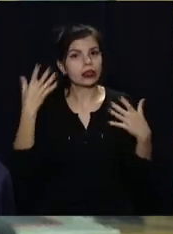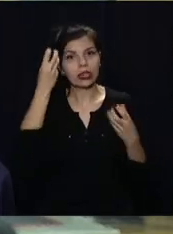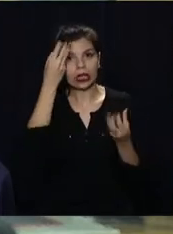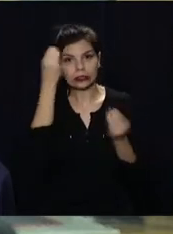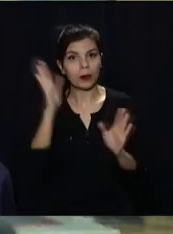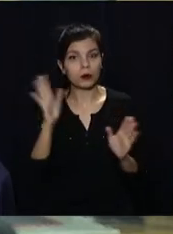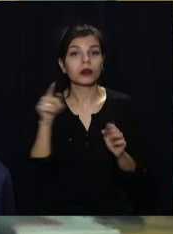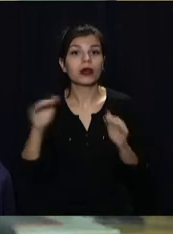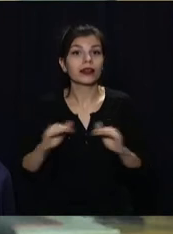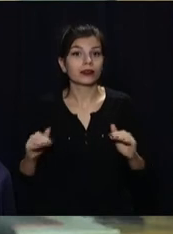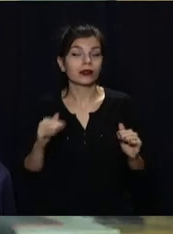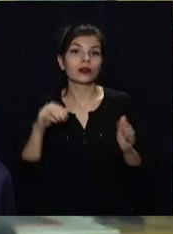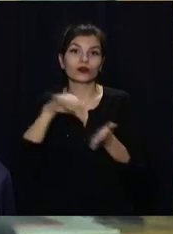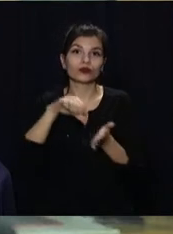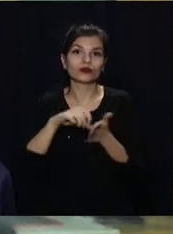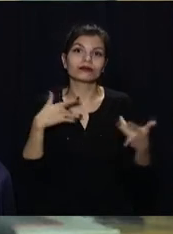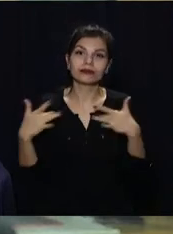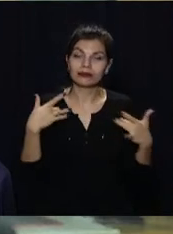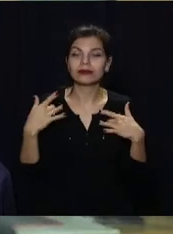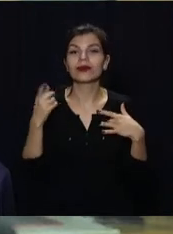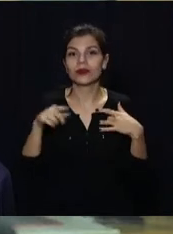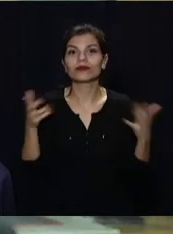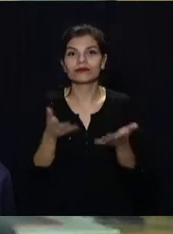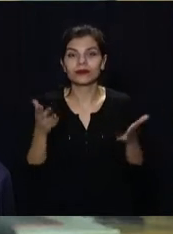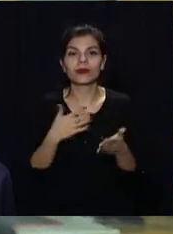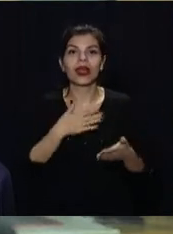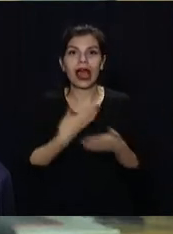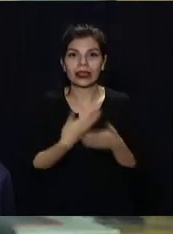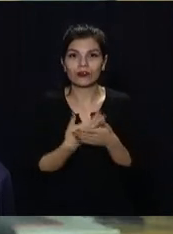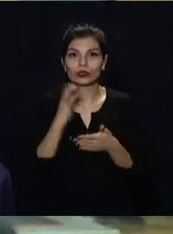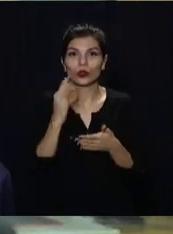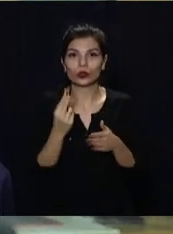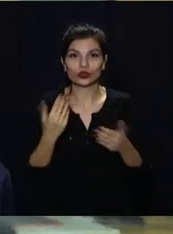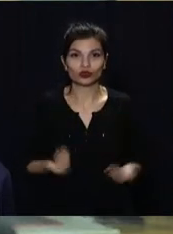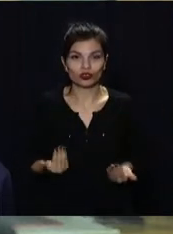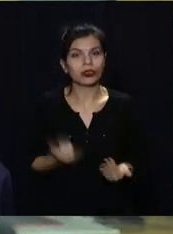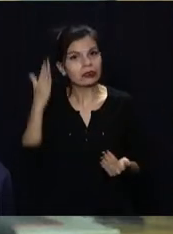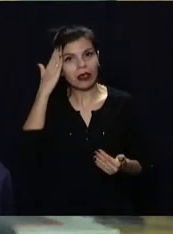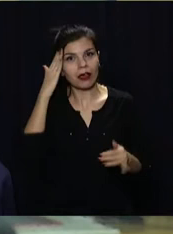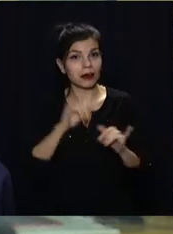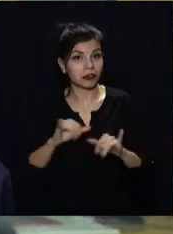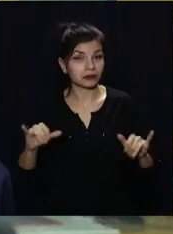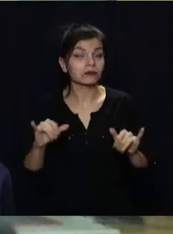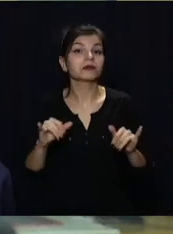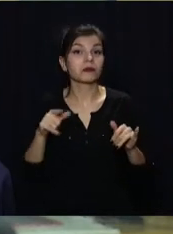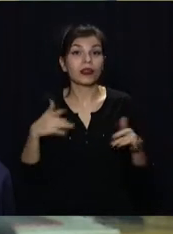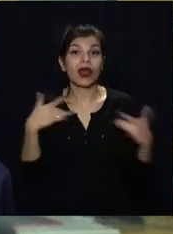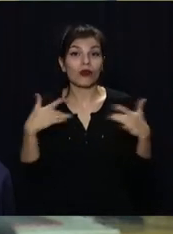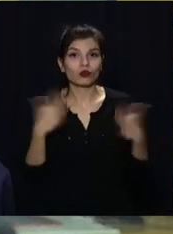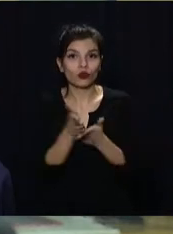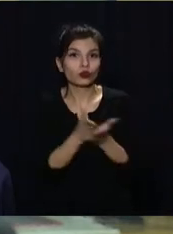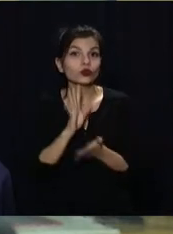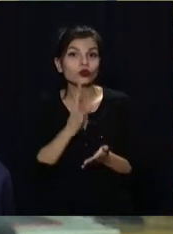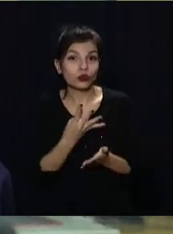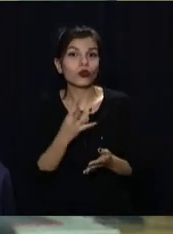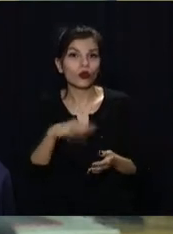Діти не просто опановують там акторську майстерність, на сцені їх адаптують до активного соціального життя і розвивають таланти. Театру лише 4 роки,